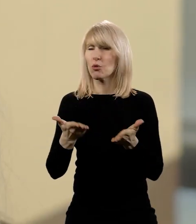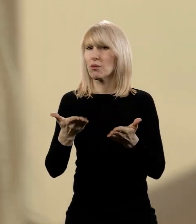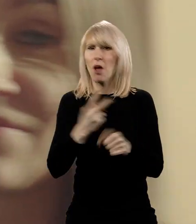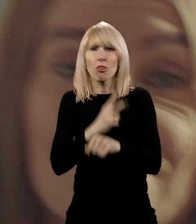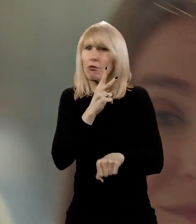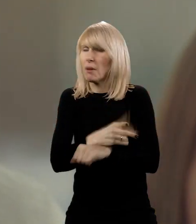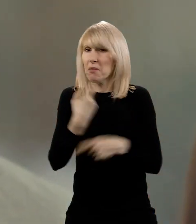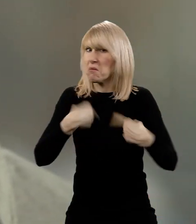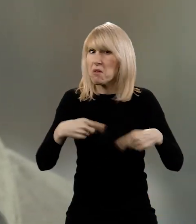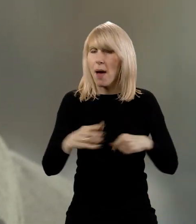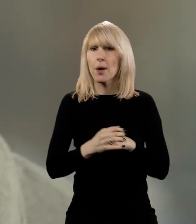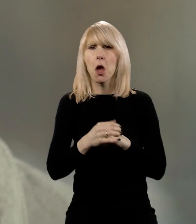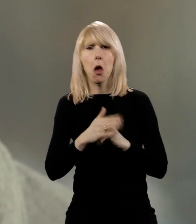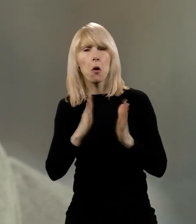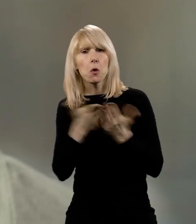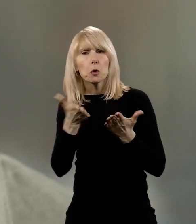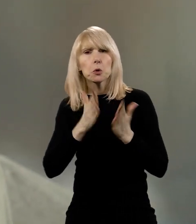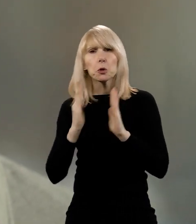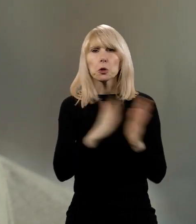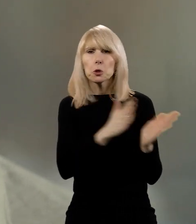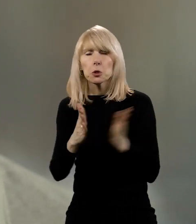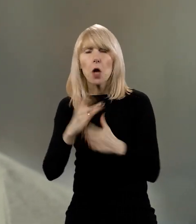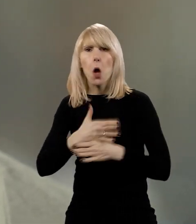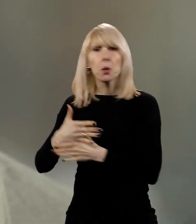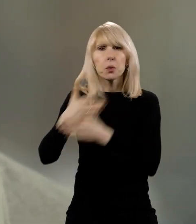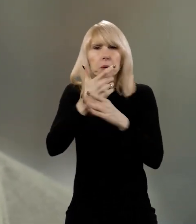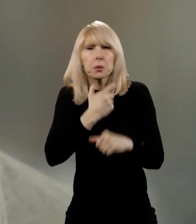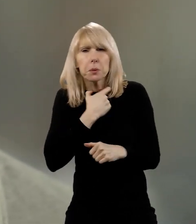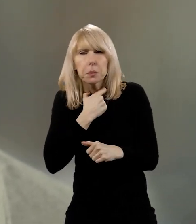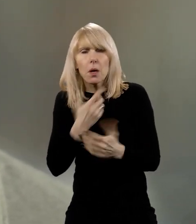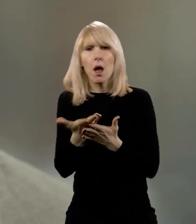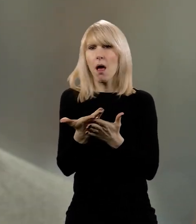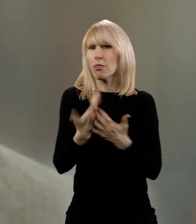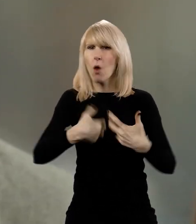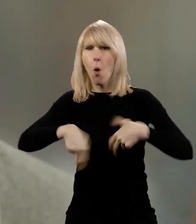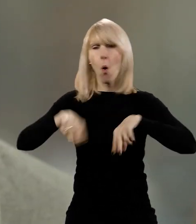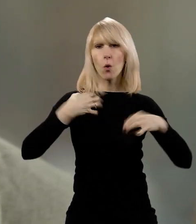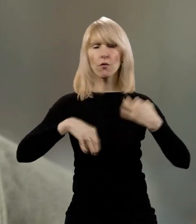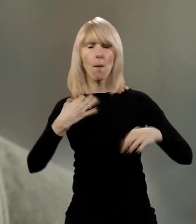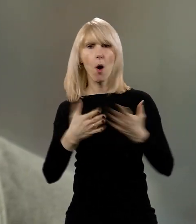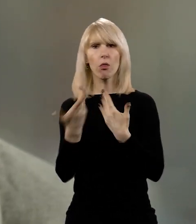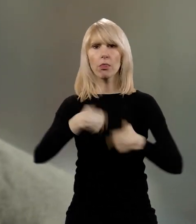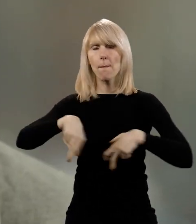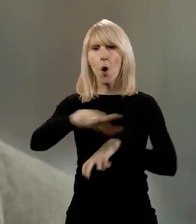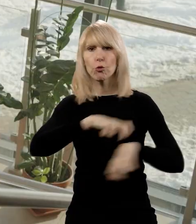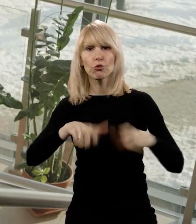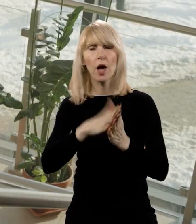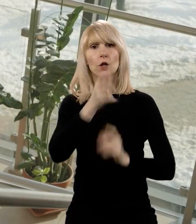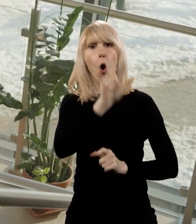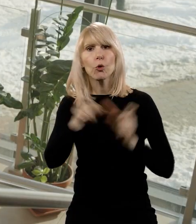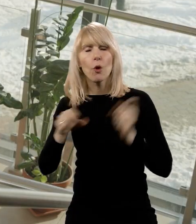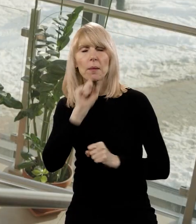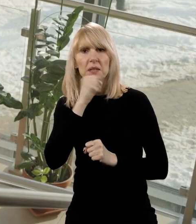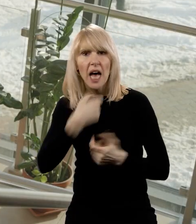dla wszystkich. Ciasne korytarze i kręte schody uniemożliwiały swobodne poruszanie się osobom starszym czy z niepełnosprawnościami.